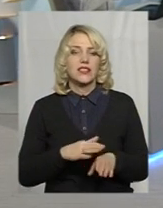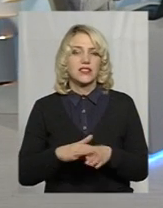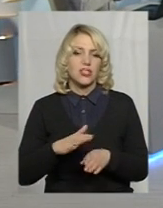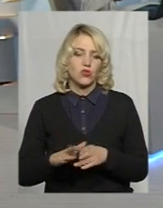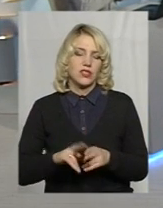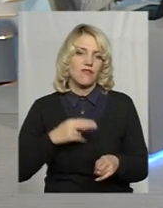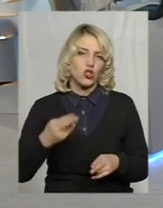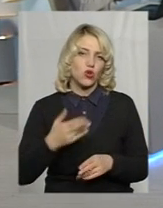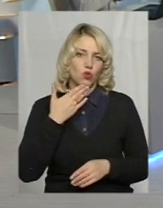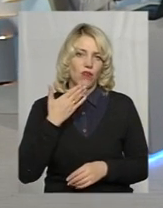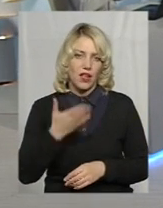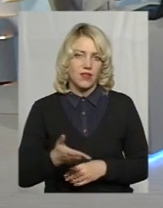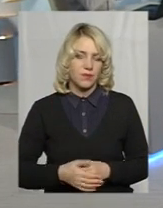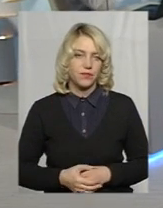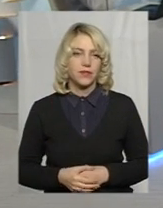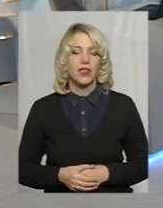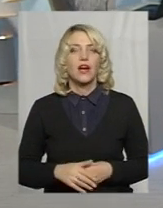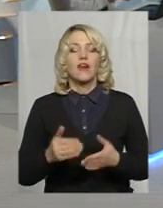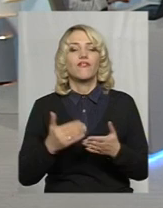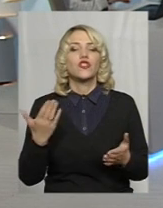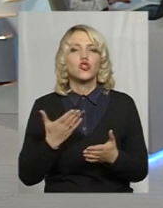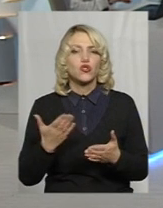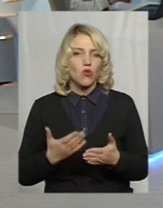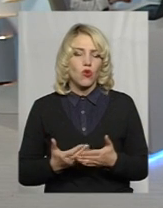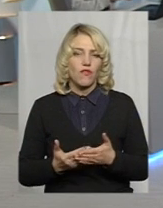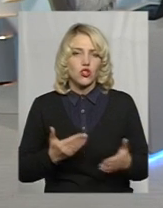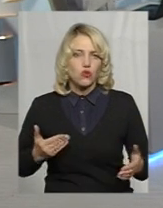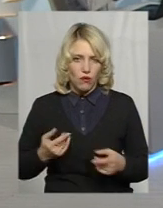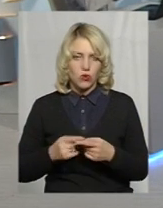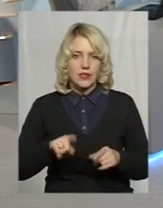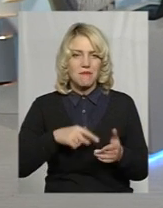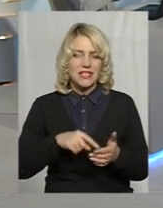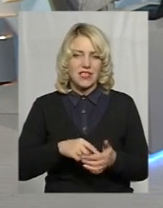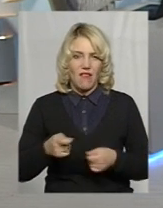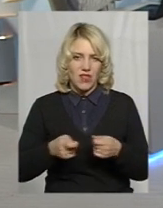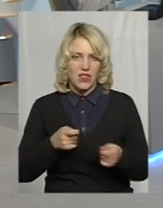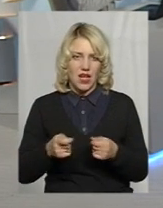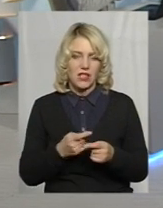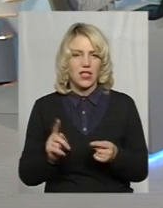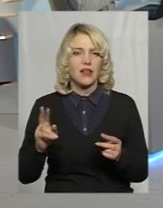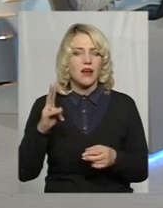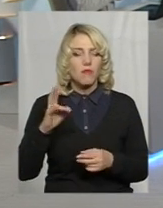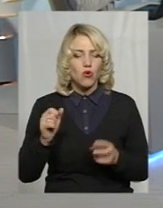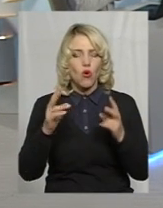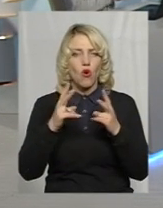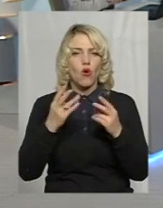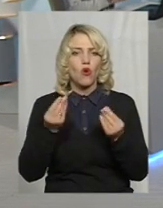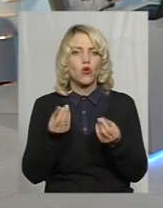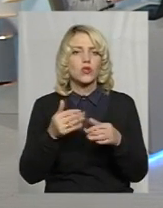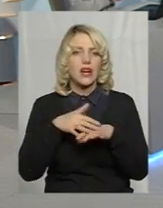відшкодування? Від чого відштовхується міська рада? Більше до розрахунків зараз